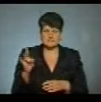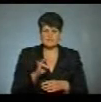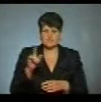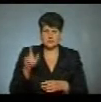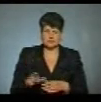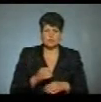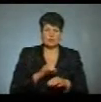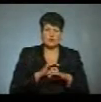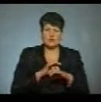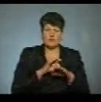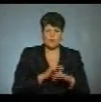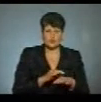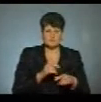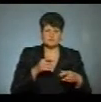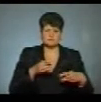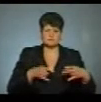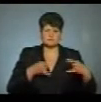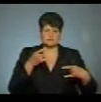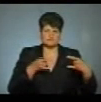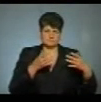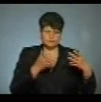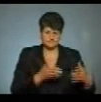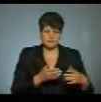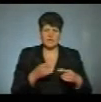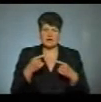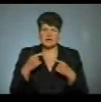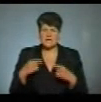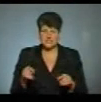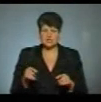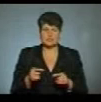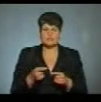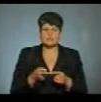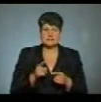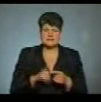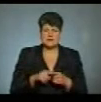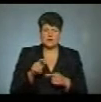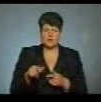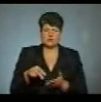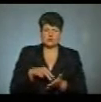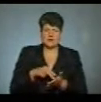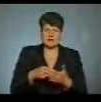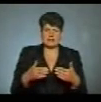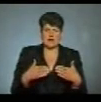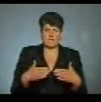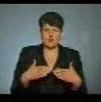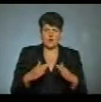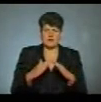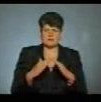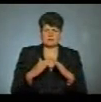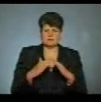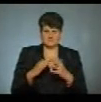проводити це посвячення в онлайн-режимі. Інший вид освячення пасок – це люди стануть на воротах, кожен